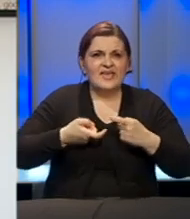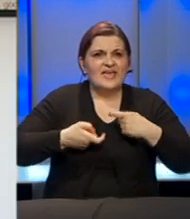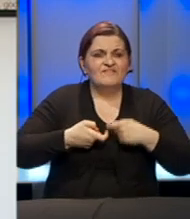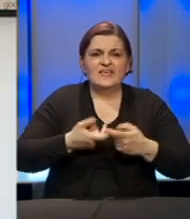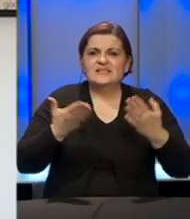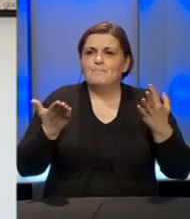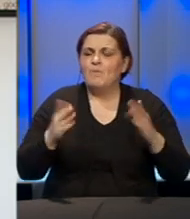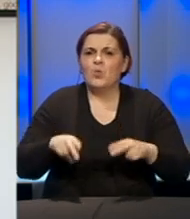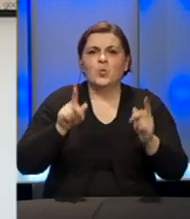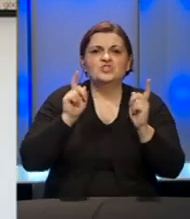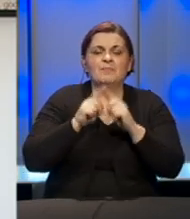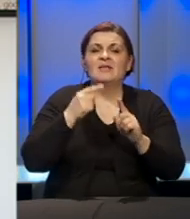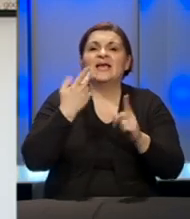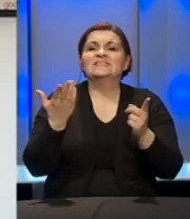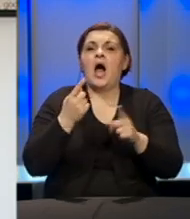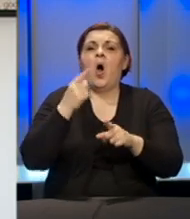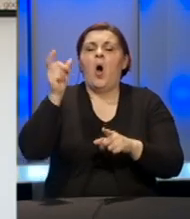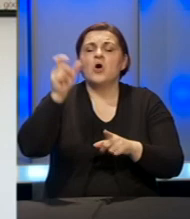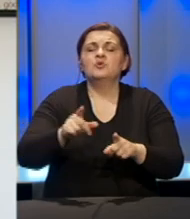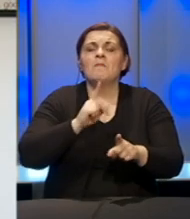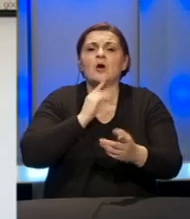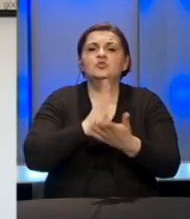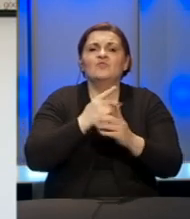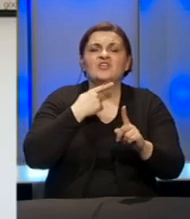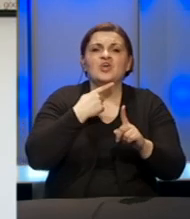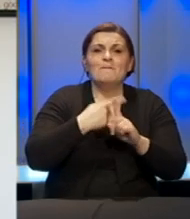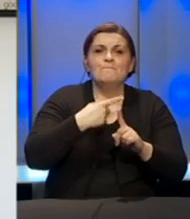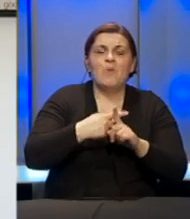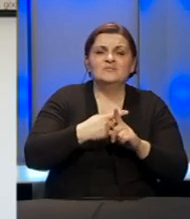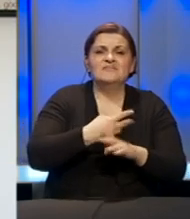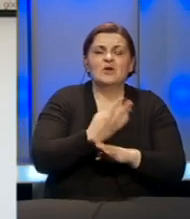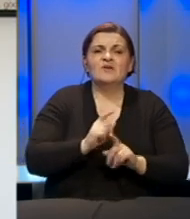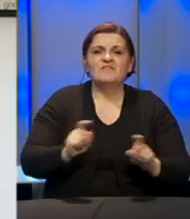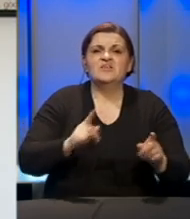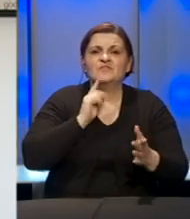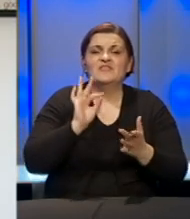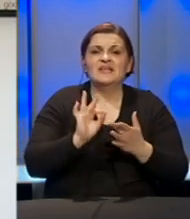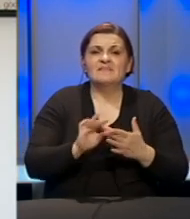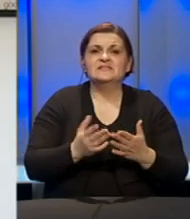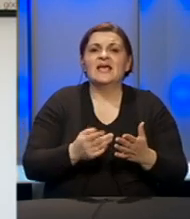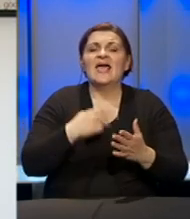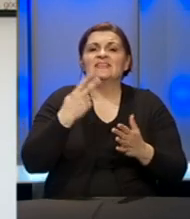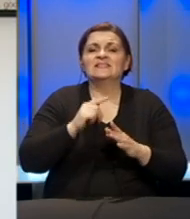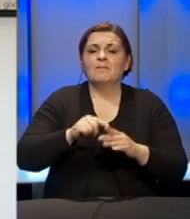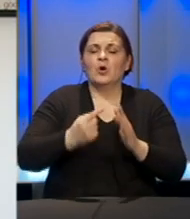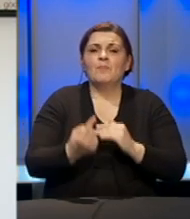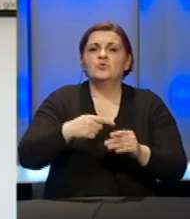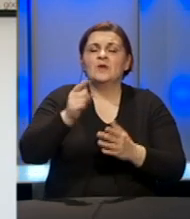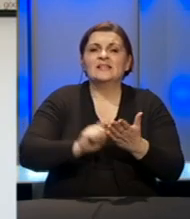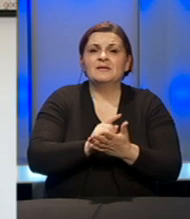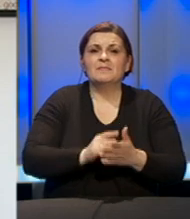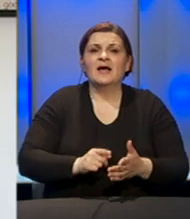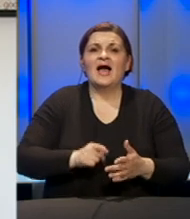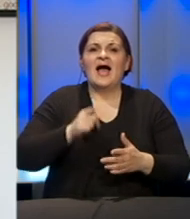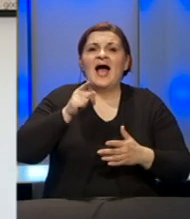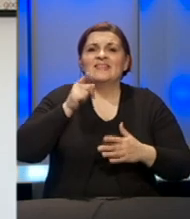moguće kontakte sa pozitivnim osobama koji su već testirani i koji bi se pojavili u narodnem periodu, da bi kroz tu